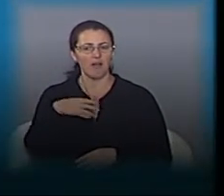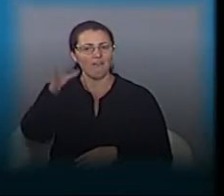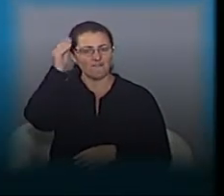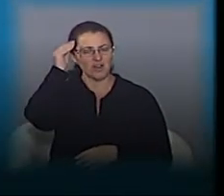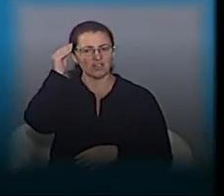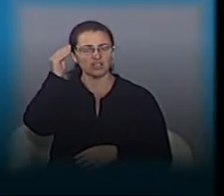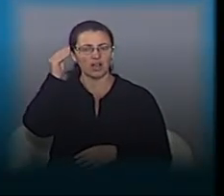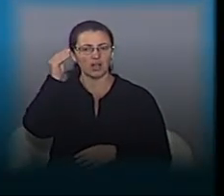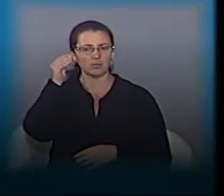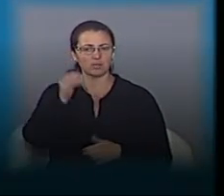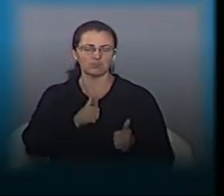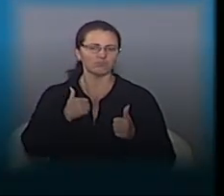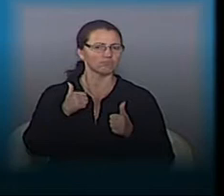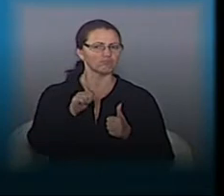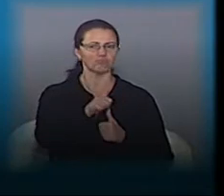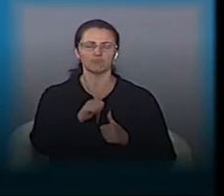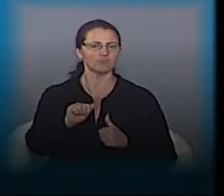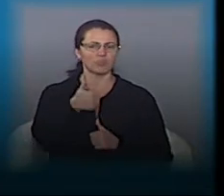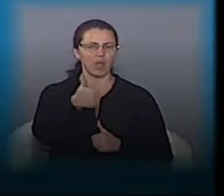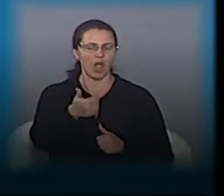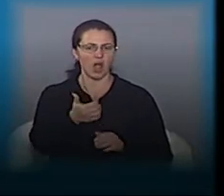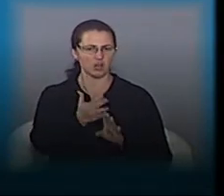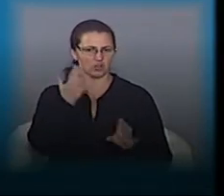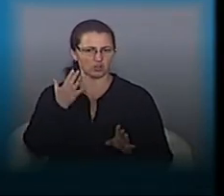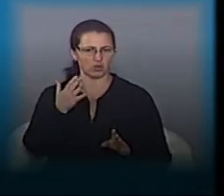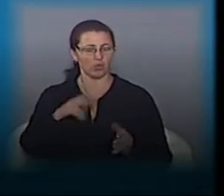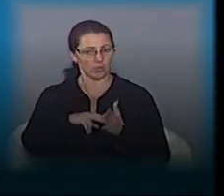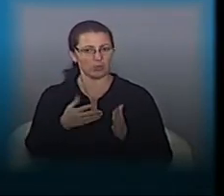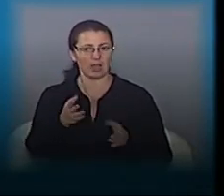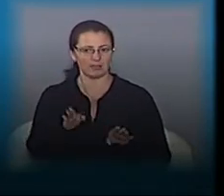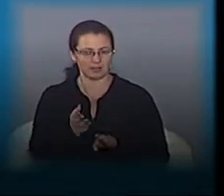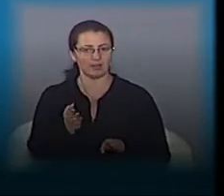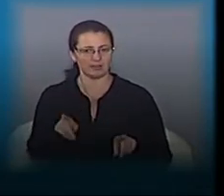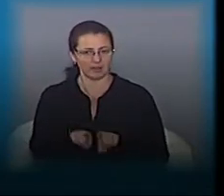ремонту? І зараз ми запитаємо у пана Олександра, чи вони будуть цього року у плану. Ну,